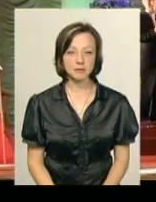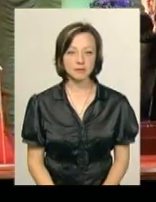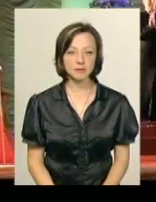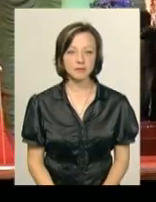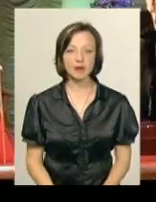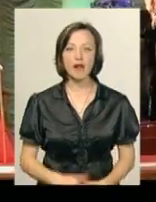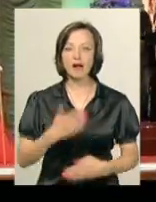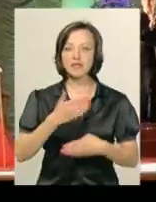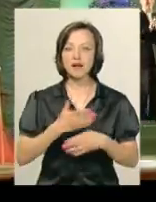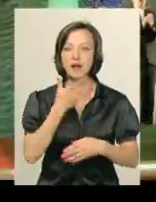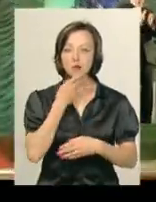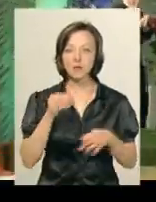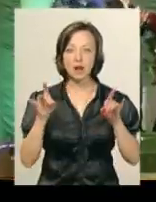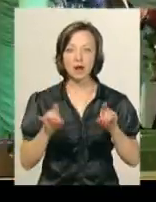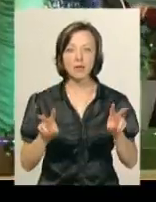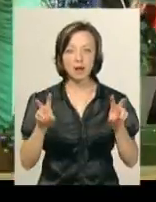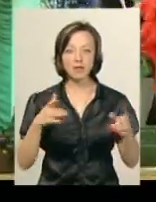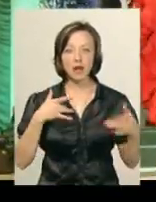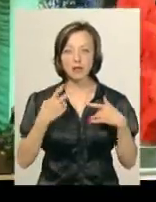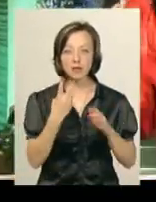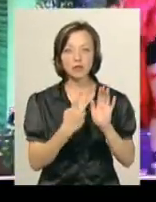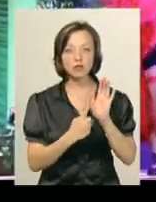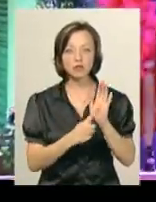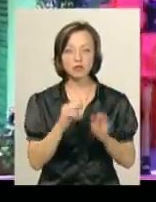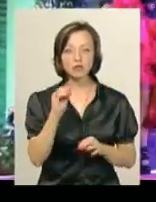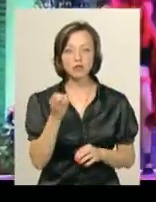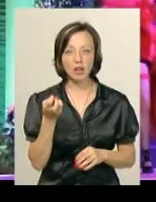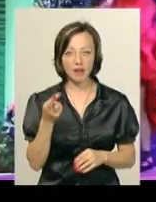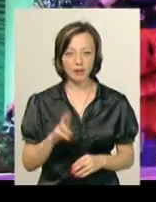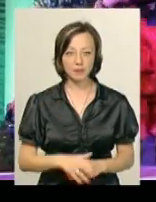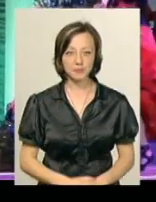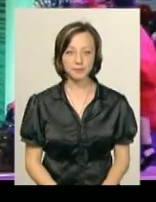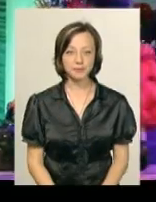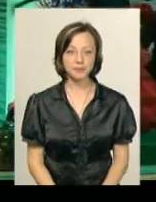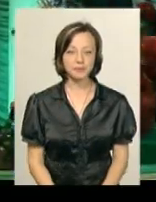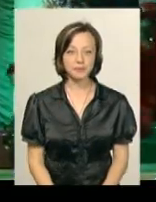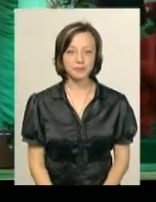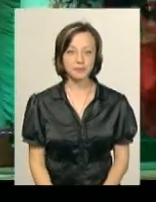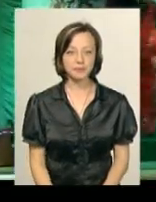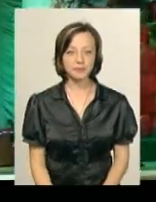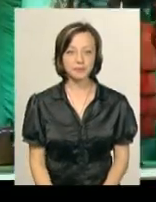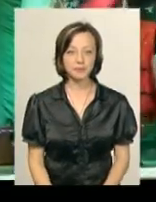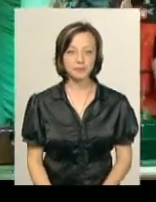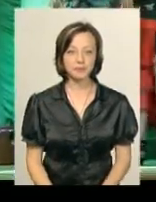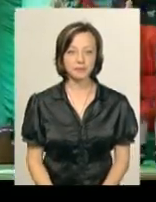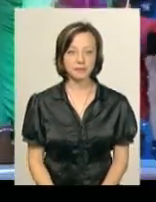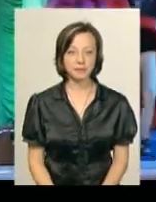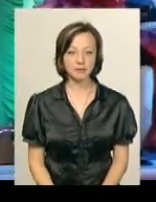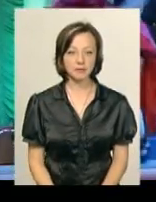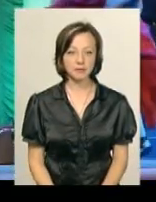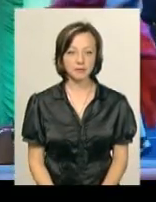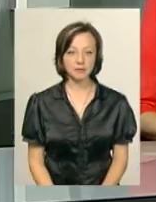Вистава «Красуньк кабаре» відбудеться у театрі 26 червня. Ольга Нісмянова, Олександр Горішевський, новини Поділля, центр.